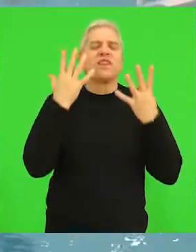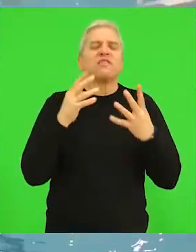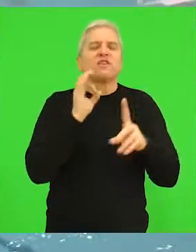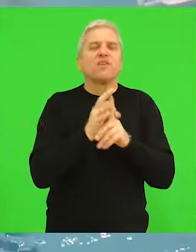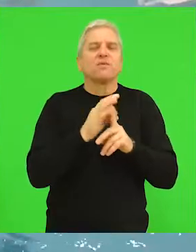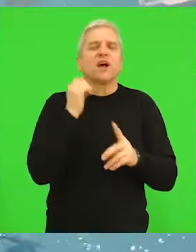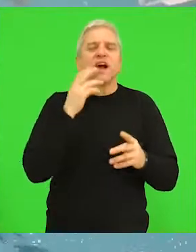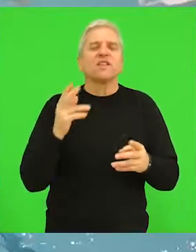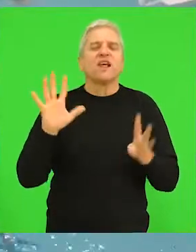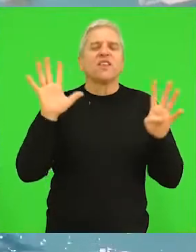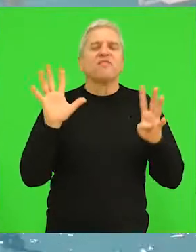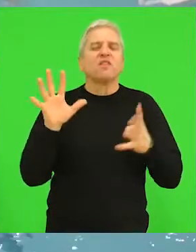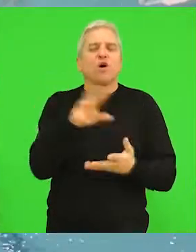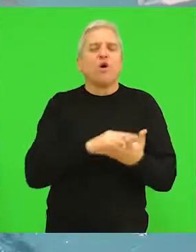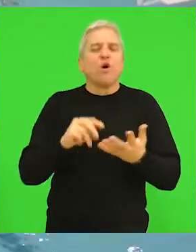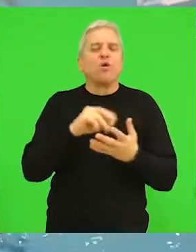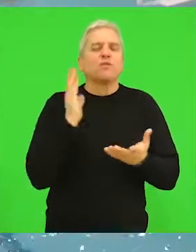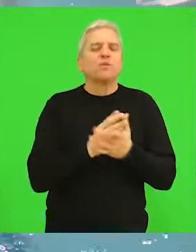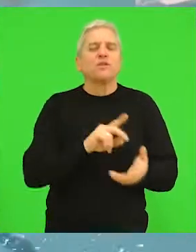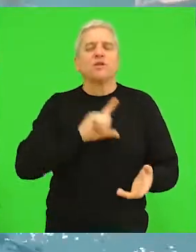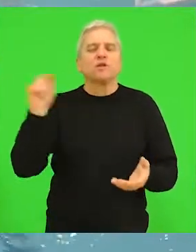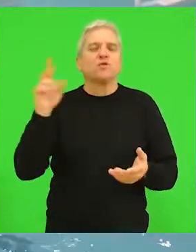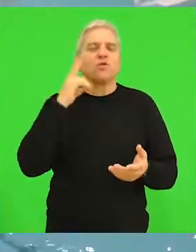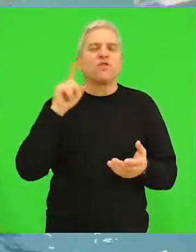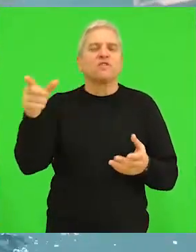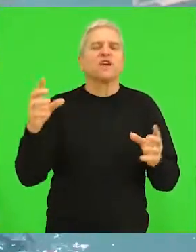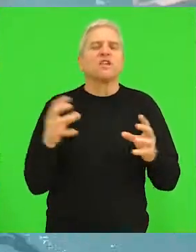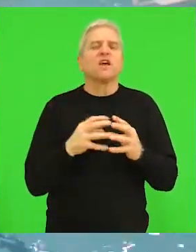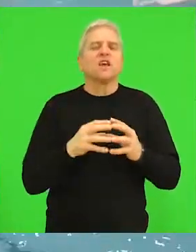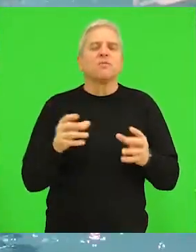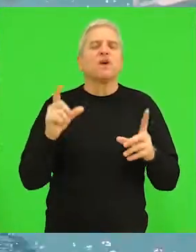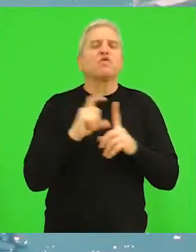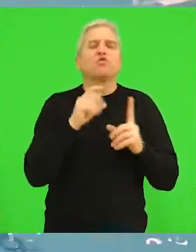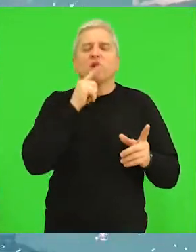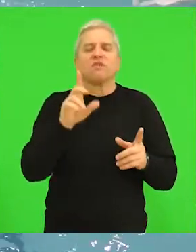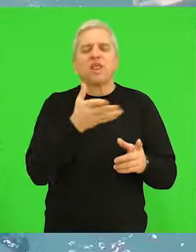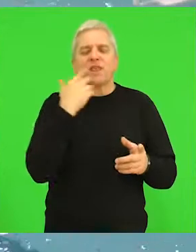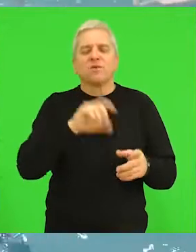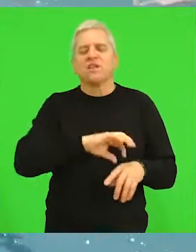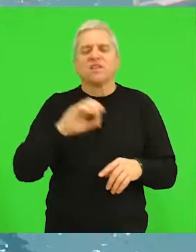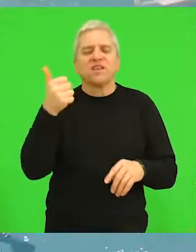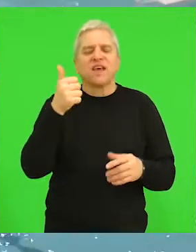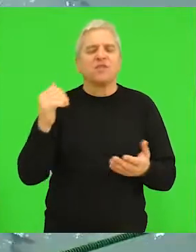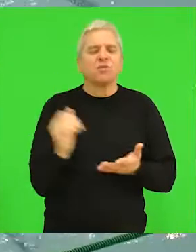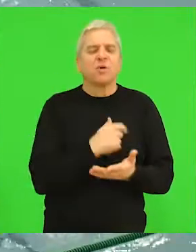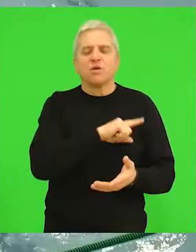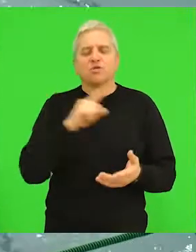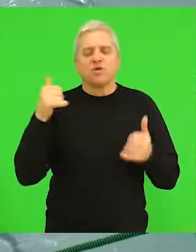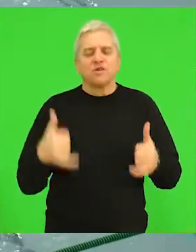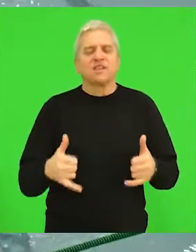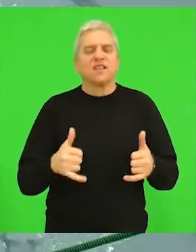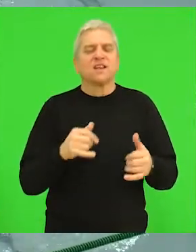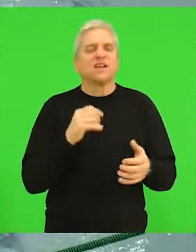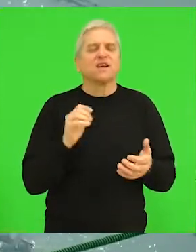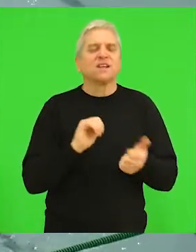februara kada će u akviru 9. kola gostovati u Novom Sadu ekipi Dunava koja nije uknježila ni jednu pobedu u dosadašnjem